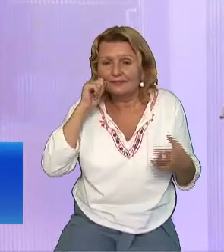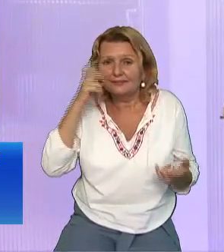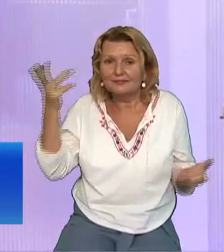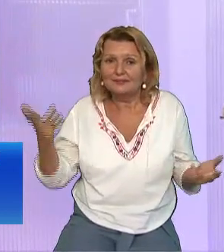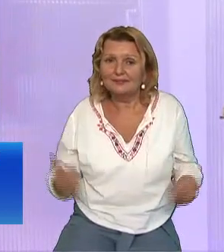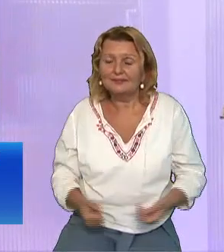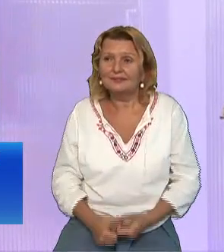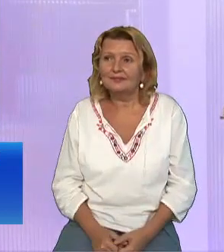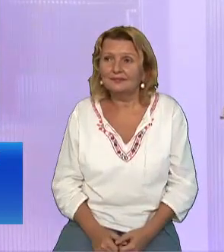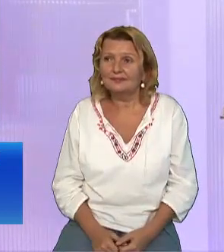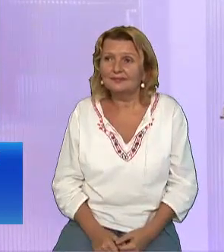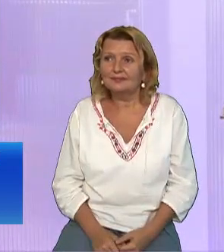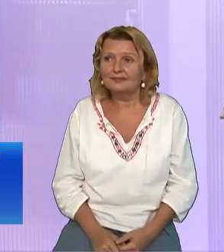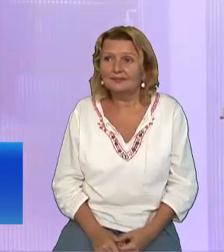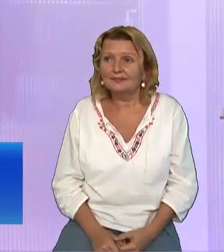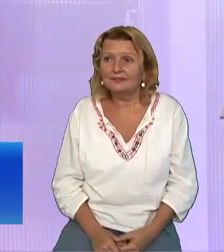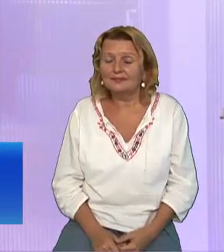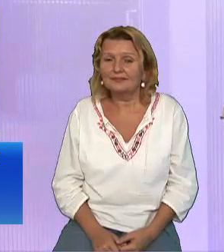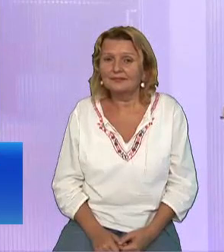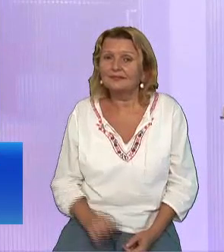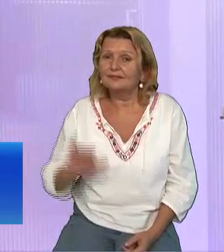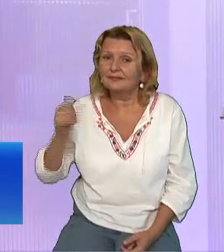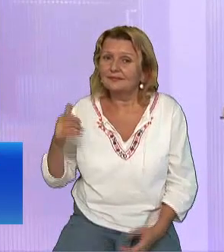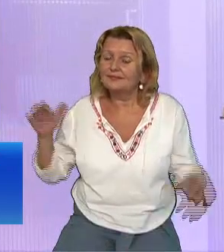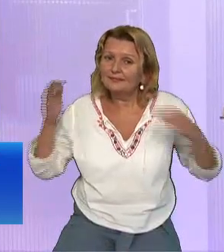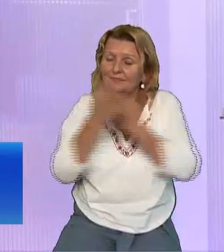pogrâi peste tine Cel ce se va naște din tine Va fi fiul lui Dumnezeu